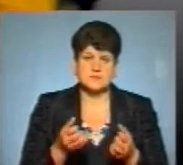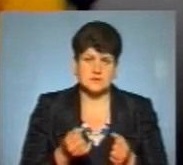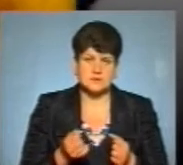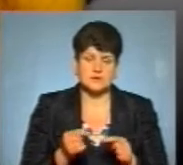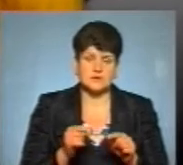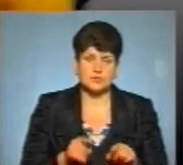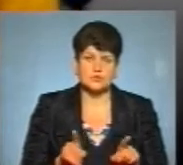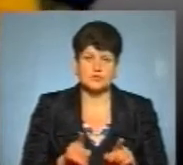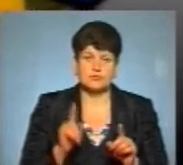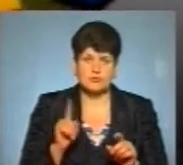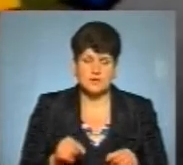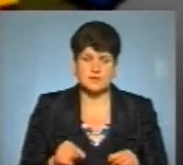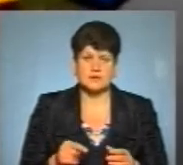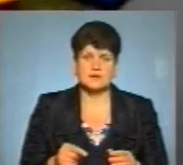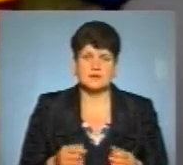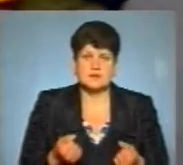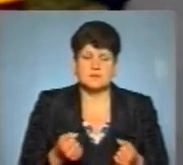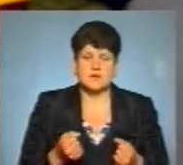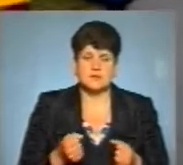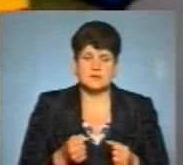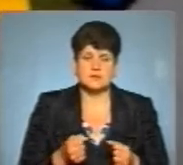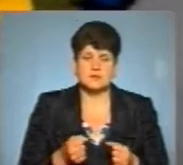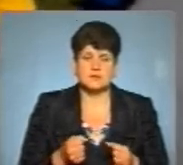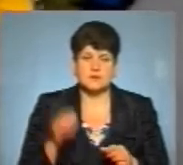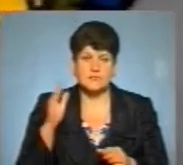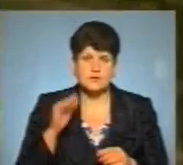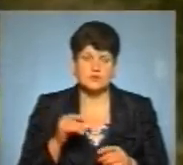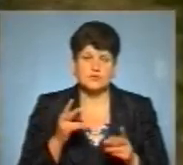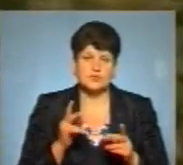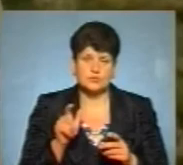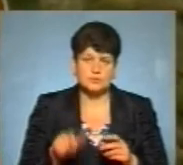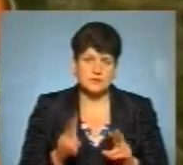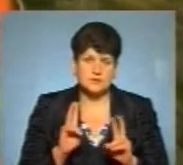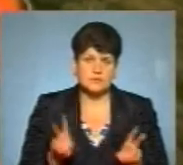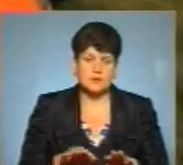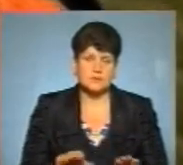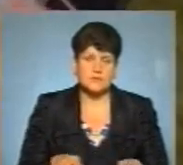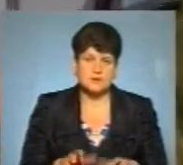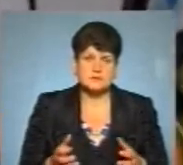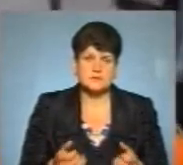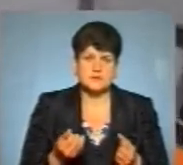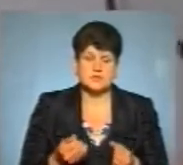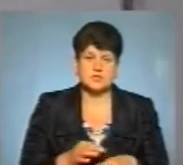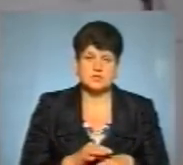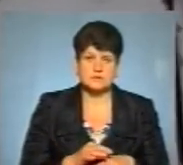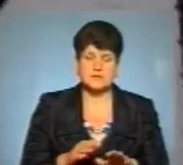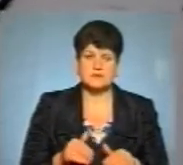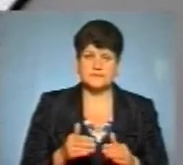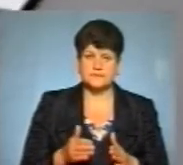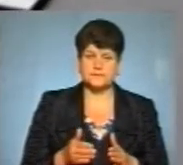вміти триматися на воді, якщо людина не вміє плавати. Спеціганка, це ми надаємо, це